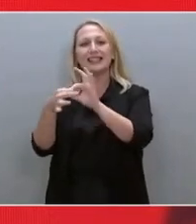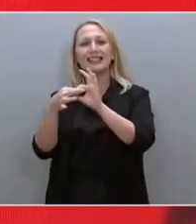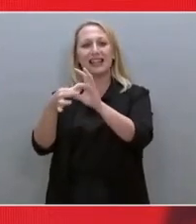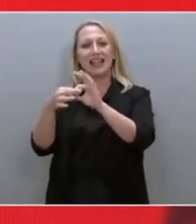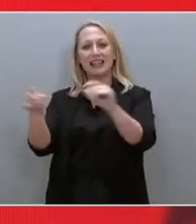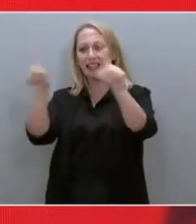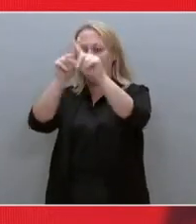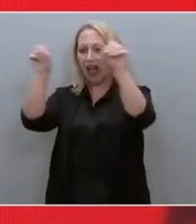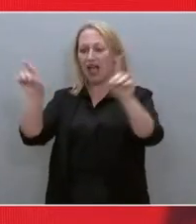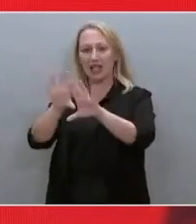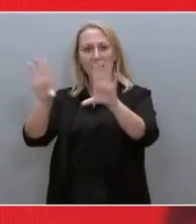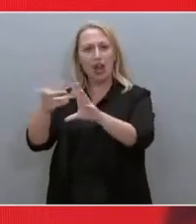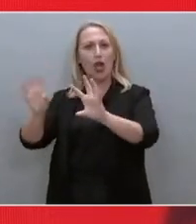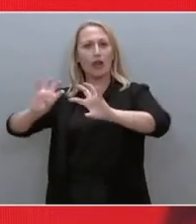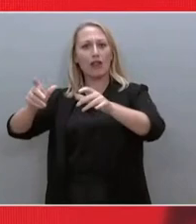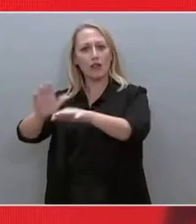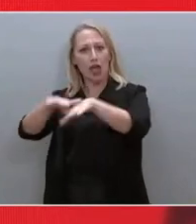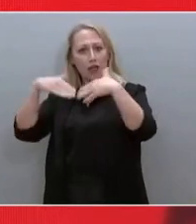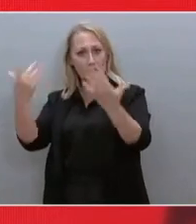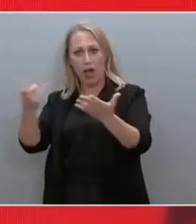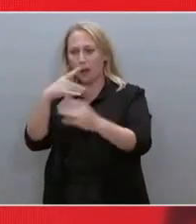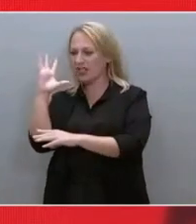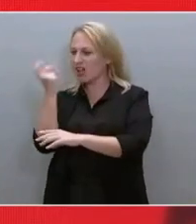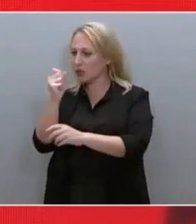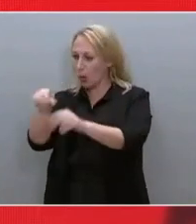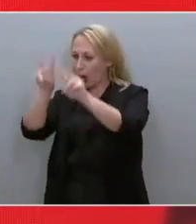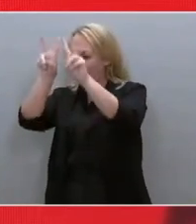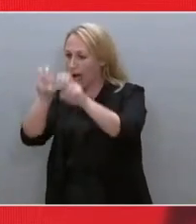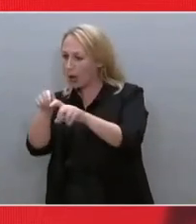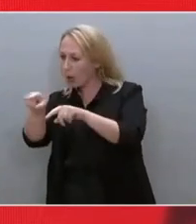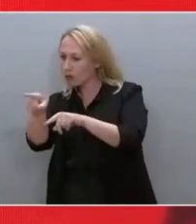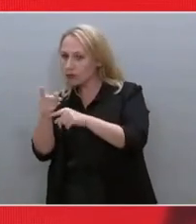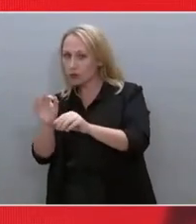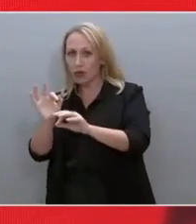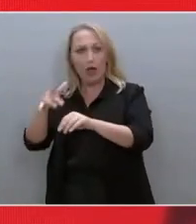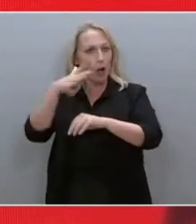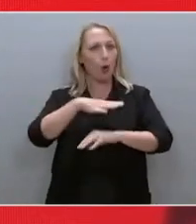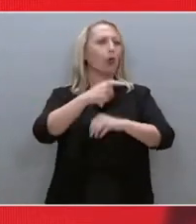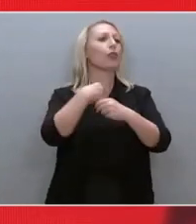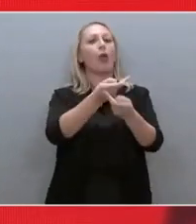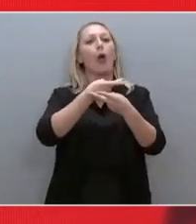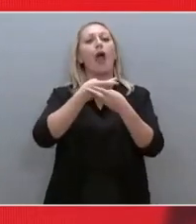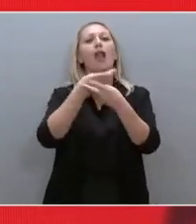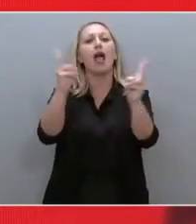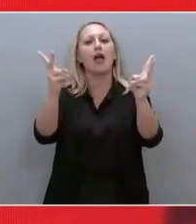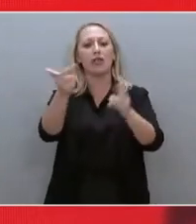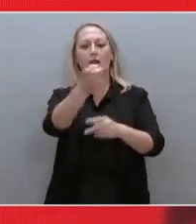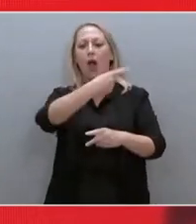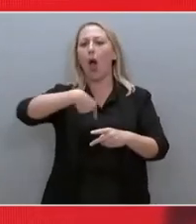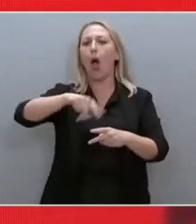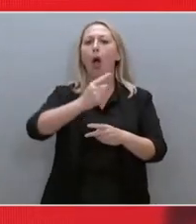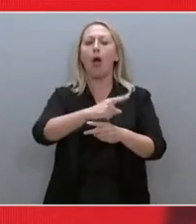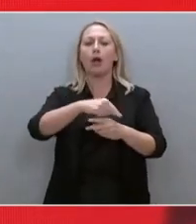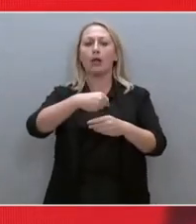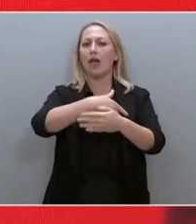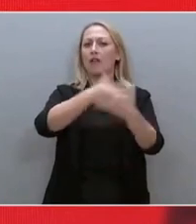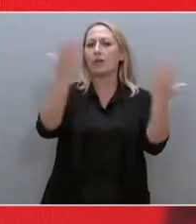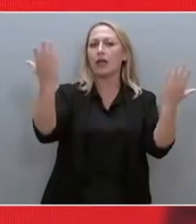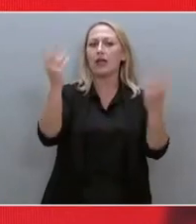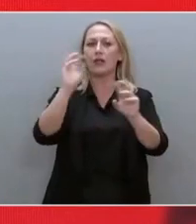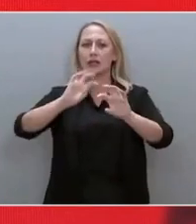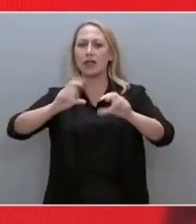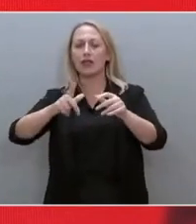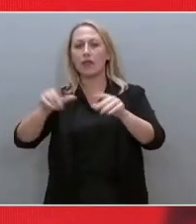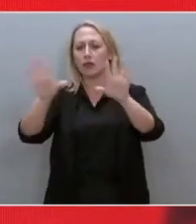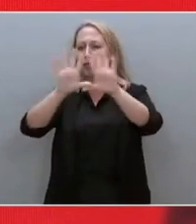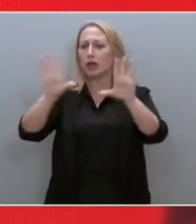ελέγχου. Εμείς θα πρέπει να δημιουργήσουμε προϋποθέσεις πλουραλισμού και απελευθέρωσης των μέσων ενημέρωσης ακόμα και